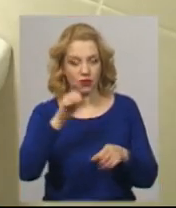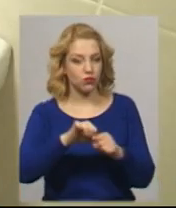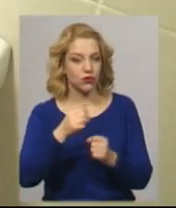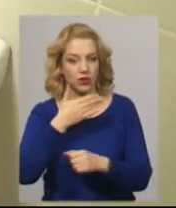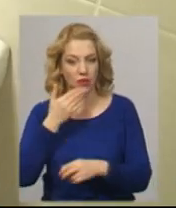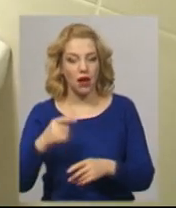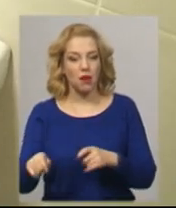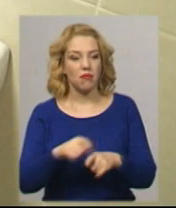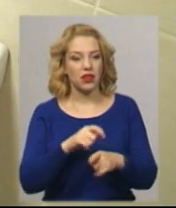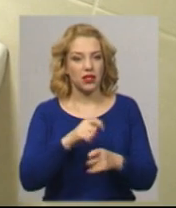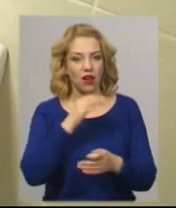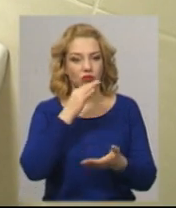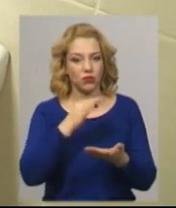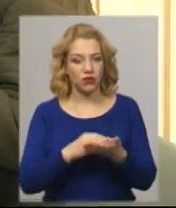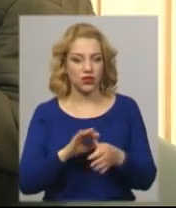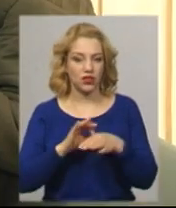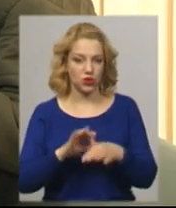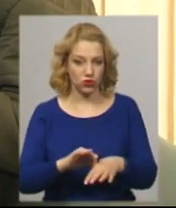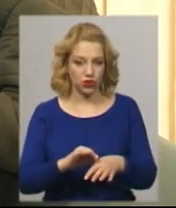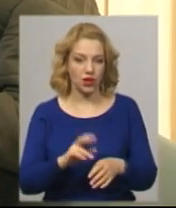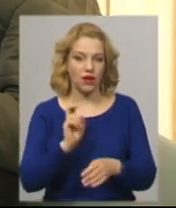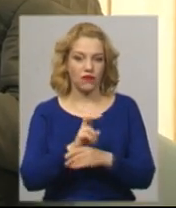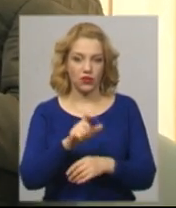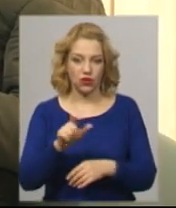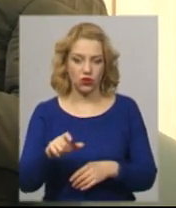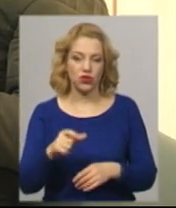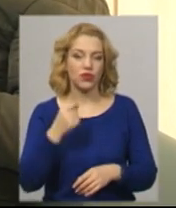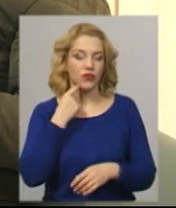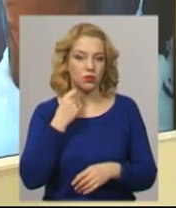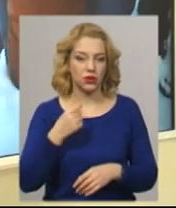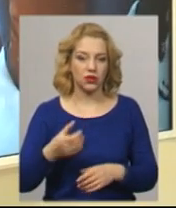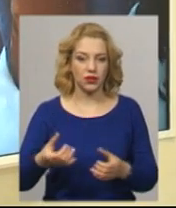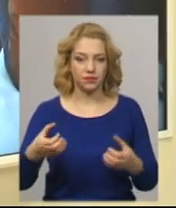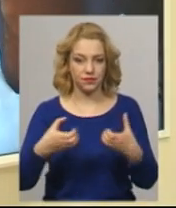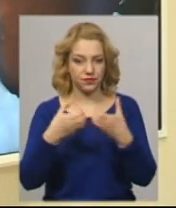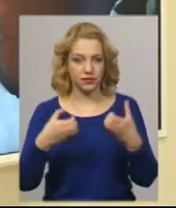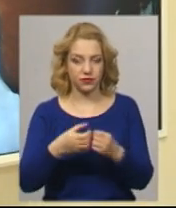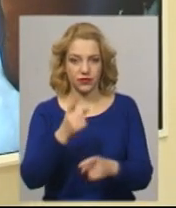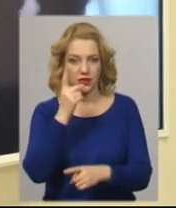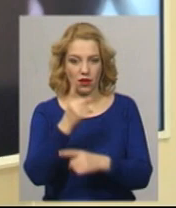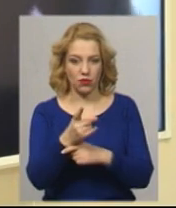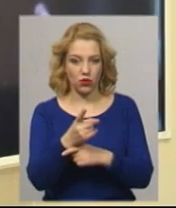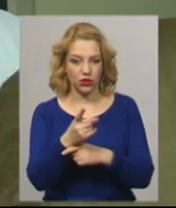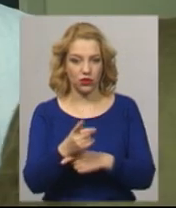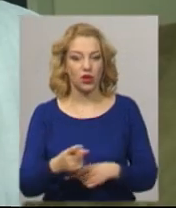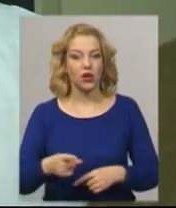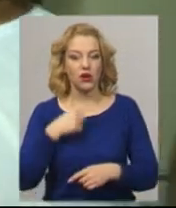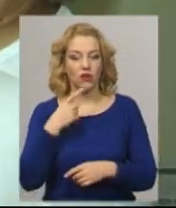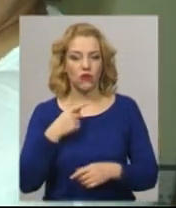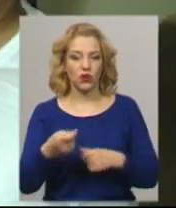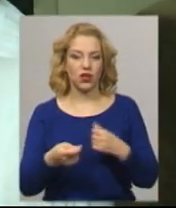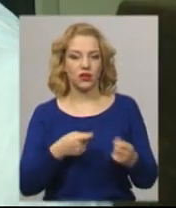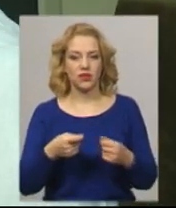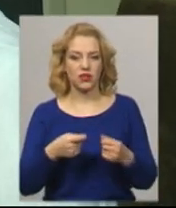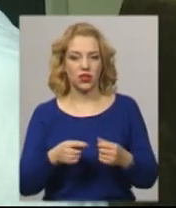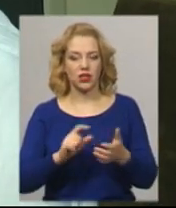несуть відвідувачі. Розпивати алкогольні напої та перебувати у стані алкогольного сп'яніння у приміщенні категорично заборонено, каже адміністратор